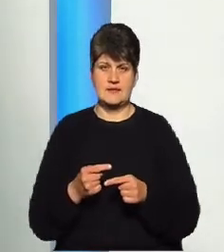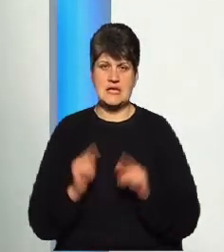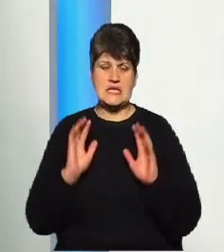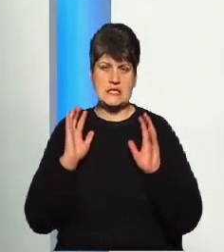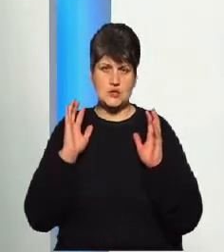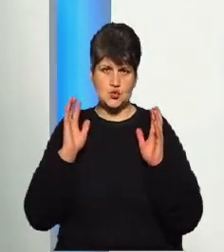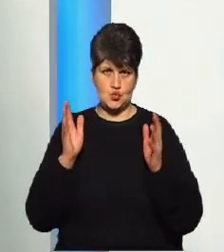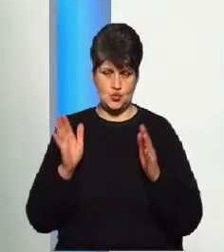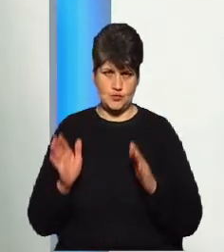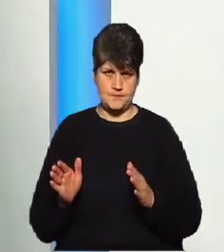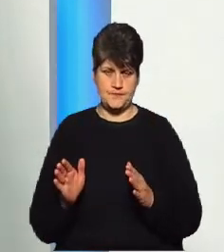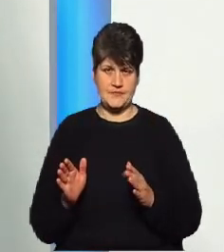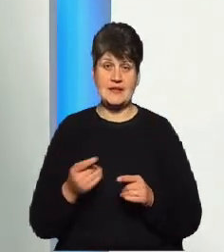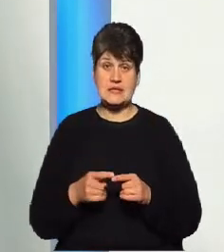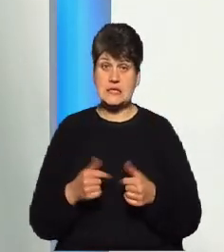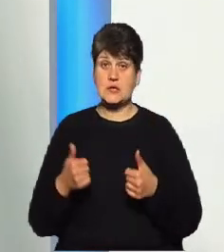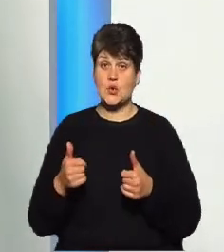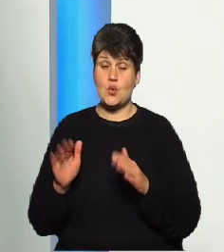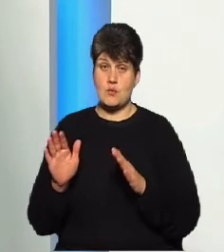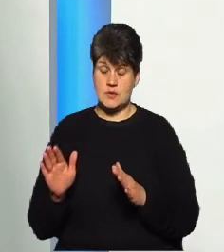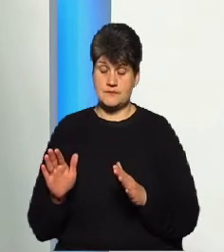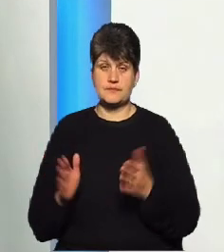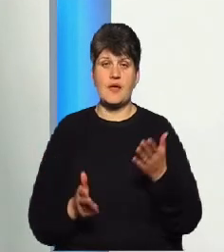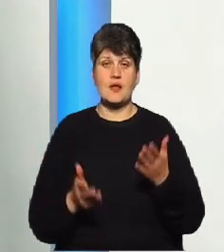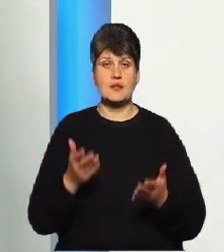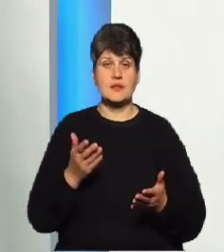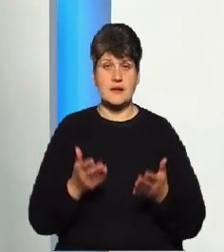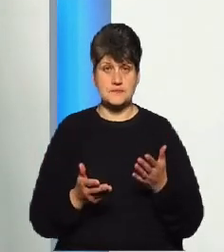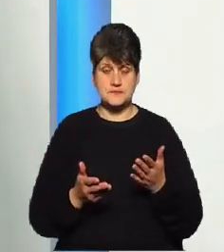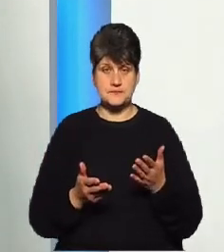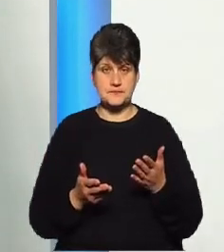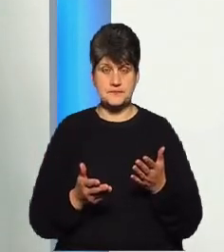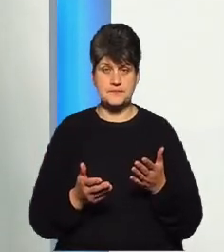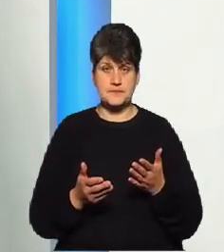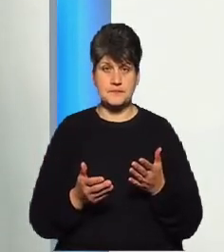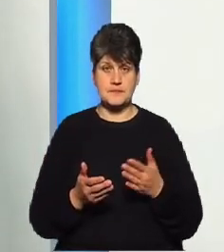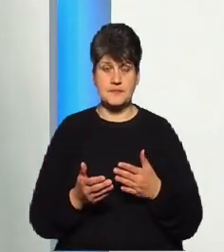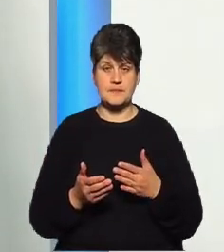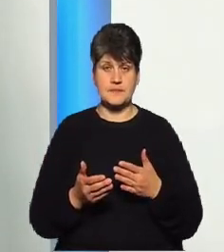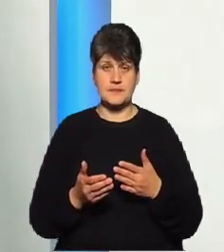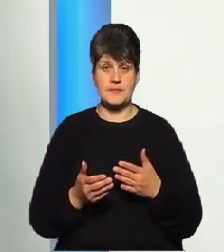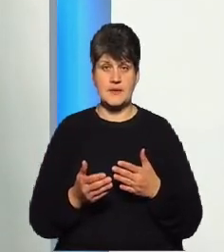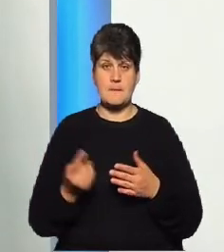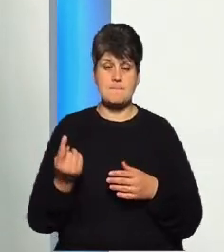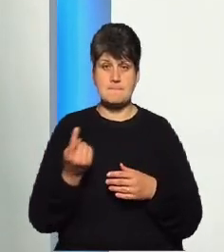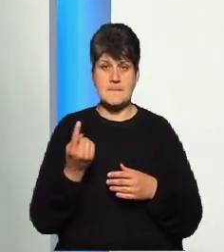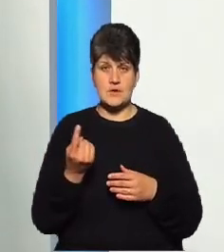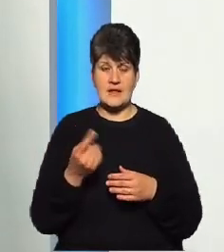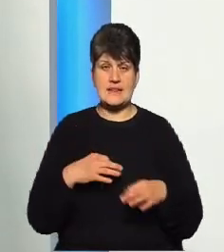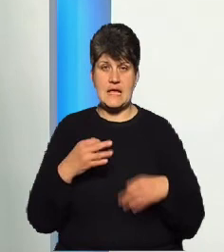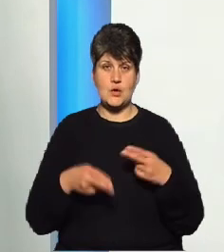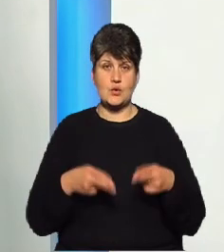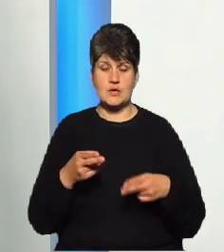Це добре. Але передова є все-таки за нейрохірургією. У тому відношенні, що